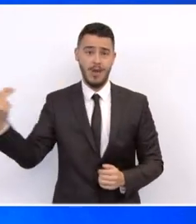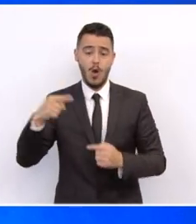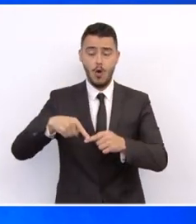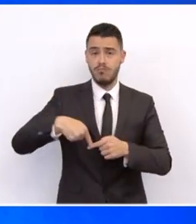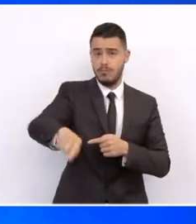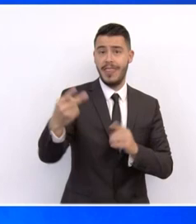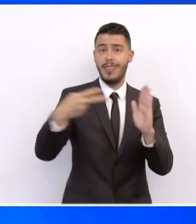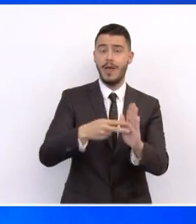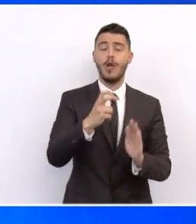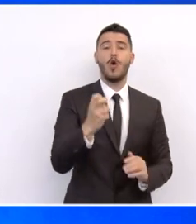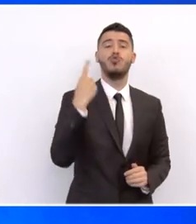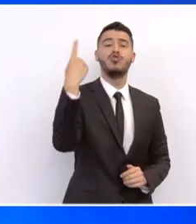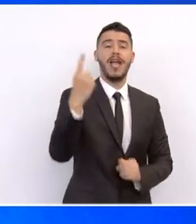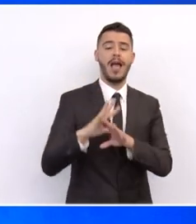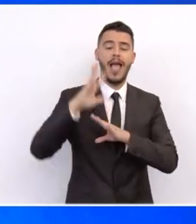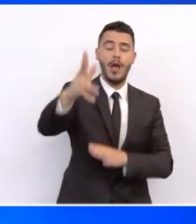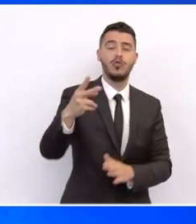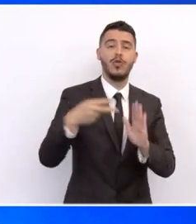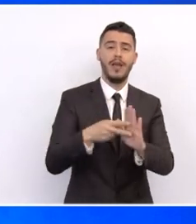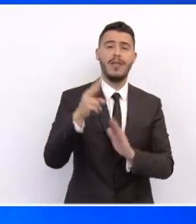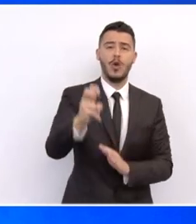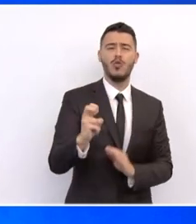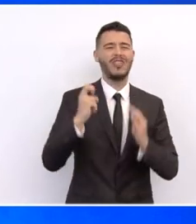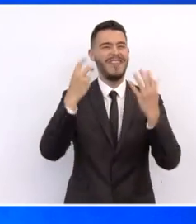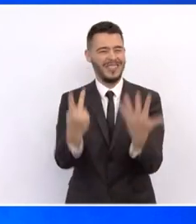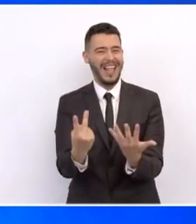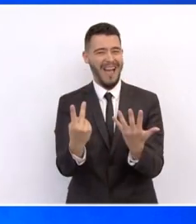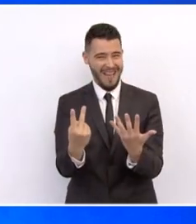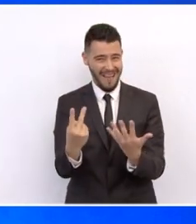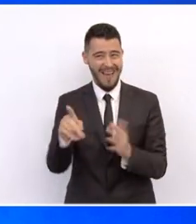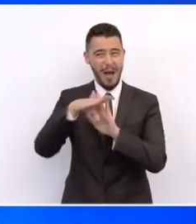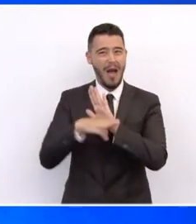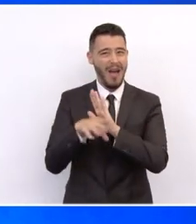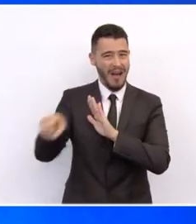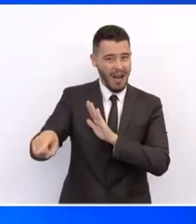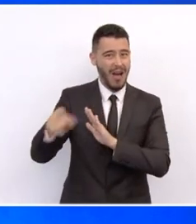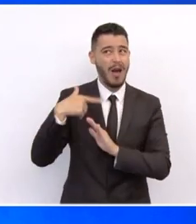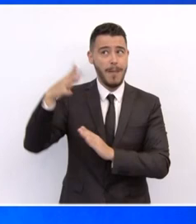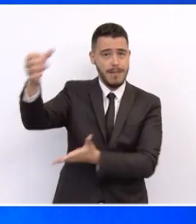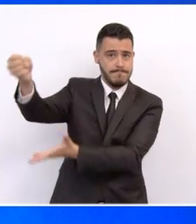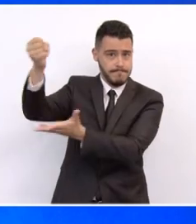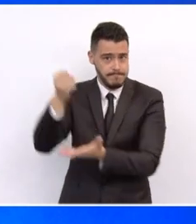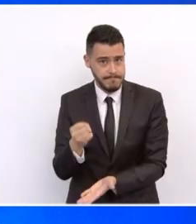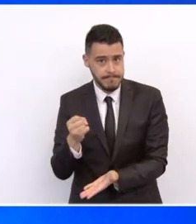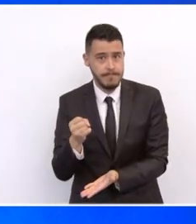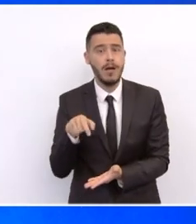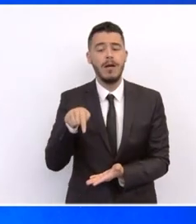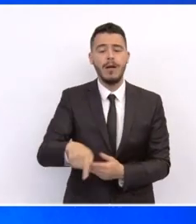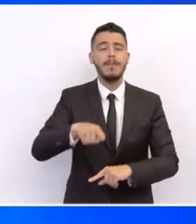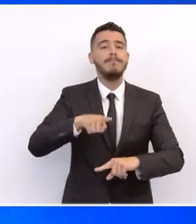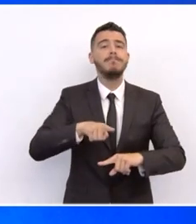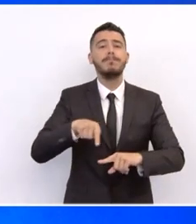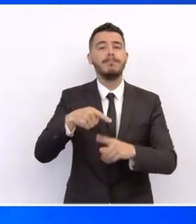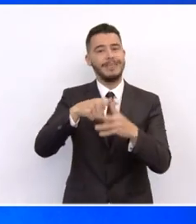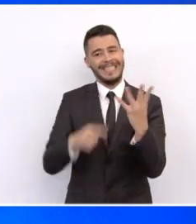περίοδο 2021-2027 αφορά την ισόρροπη περιφερειακή ανάπτυξη της χώρας και αρθρώνεται γύρω από